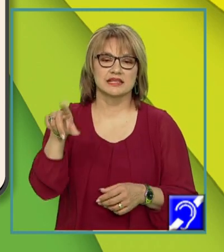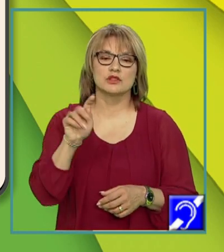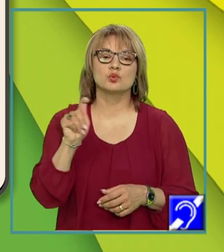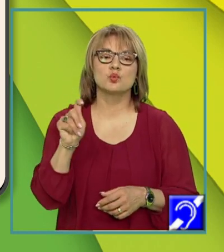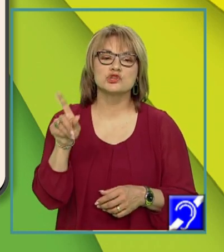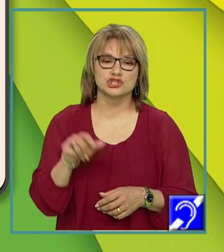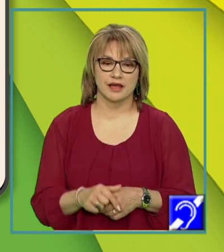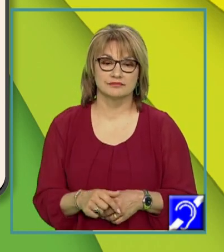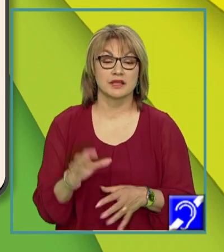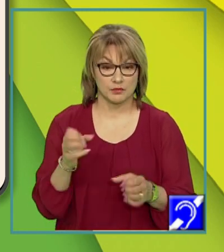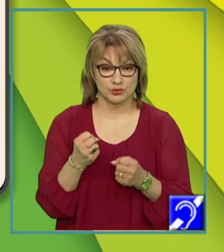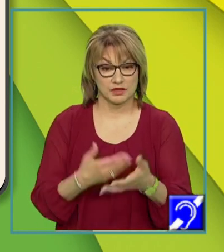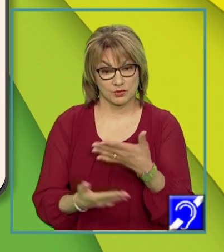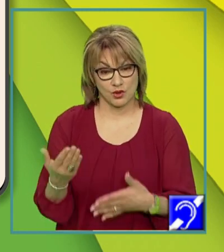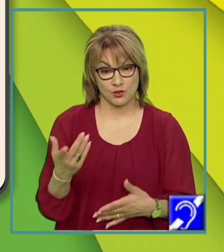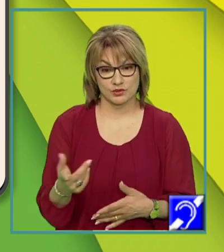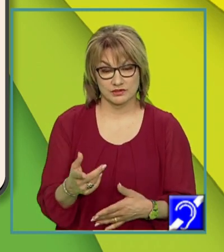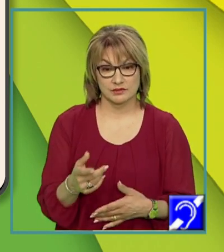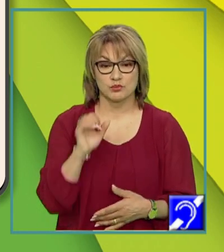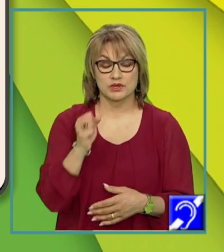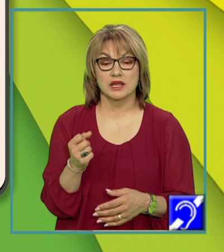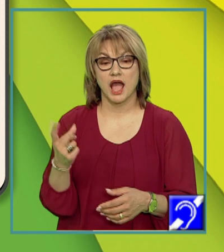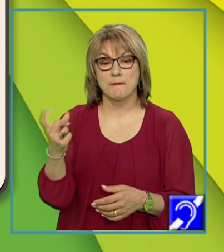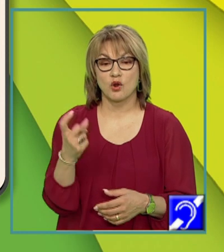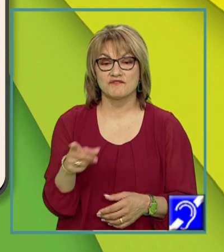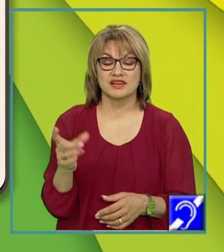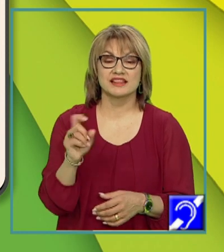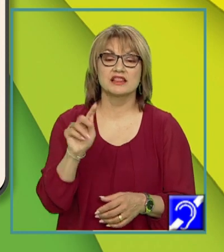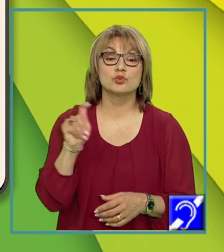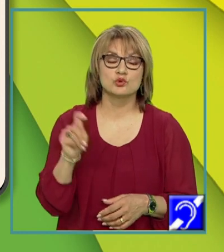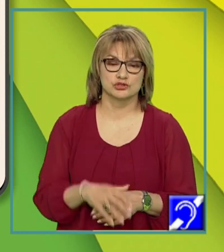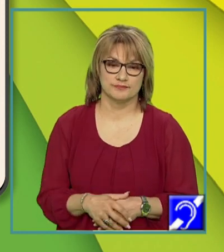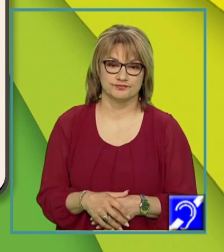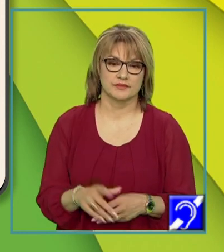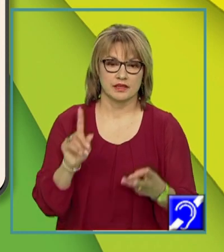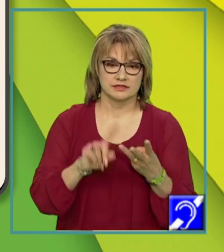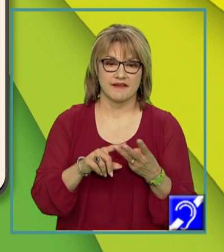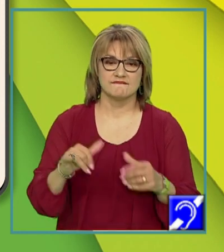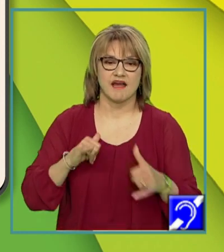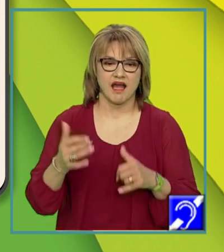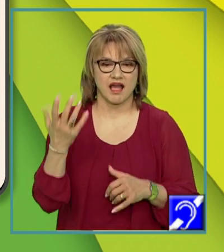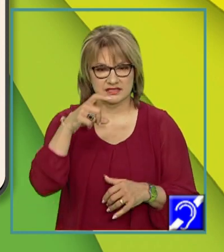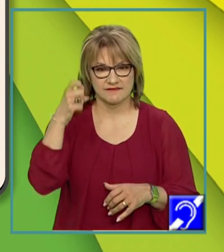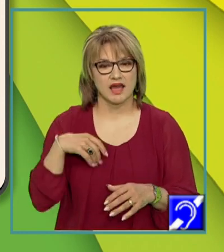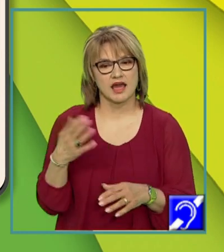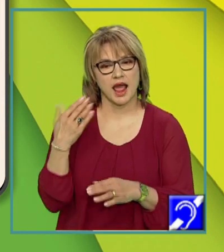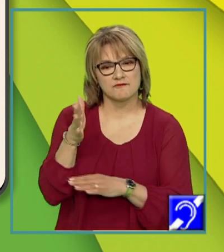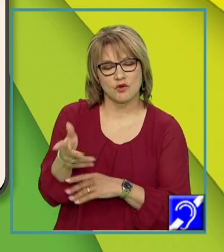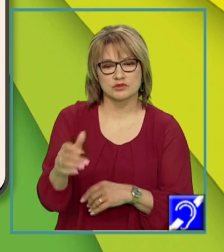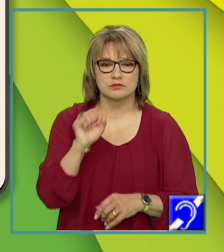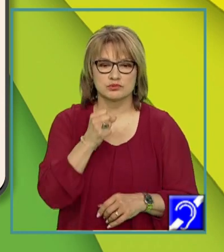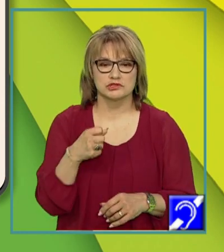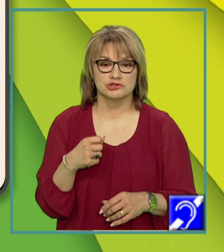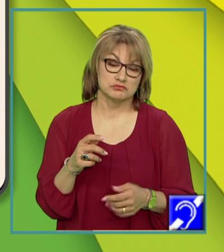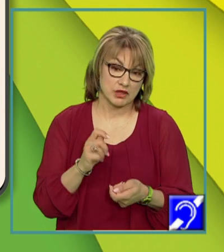Putem înlocui cu bunica, provine din Tulcea. În vacanța de vară am fost la bunici, în vacanța de vară am mers